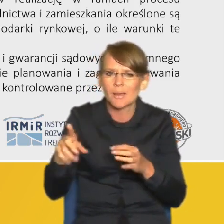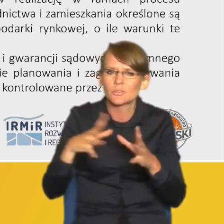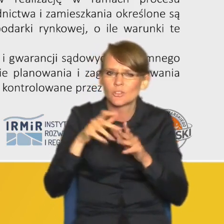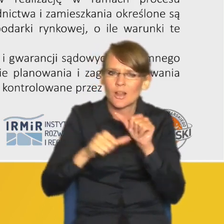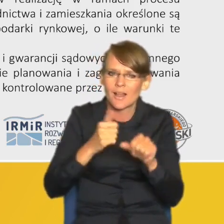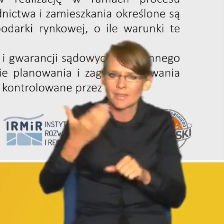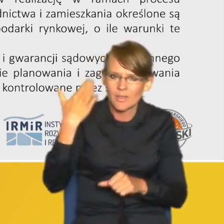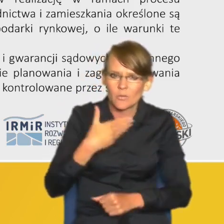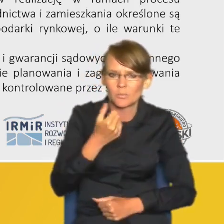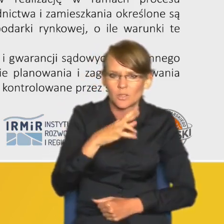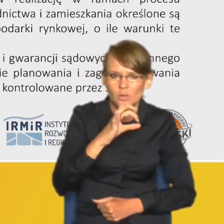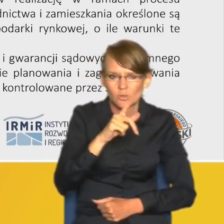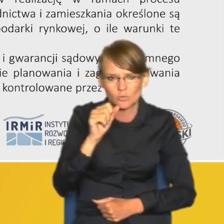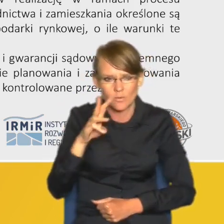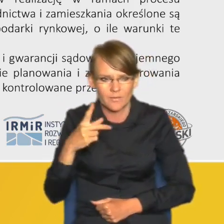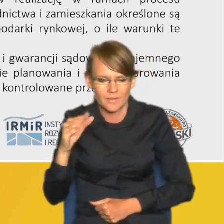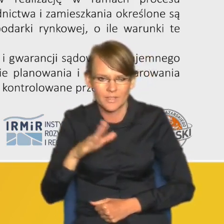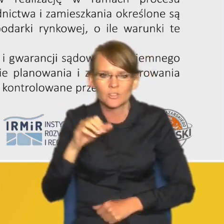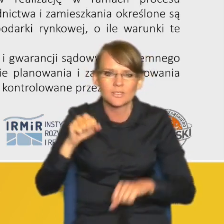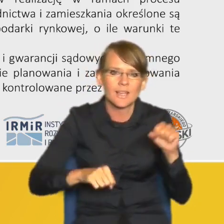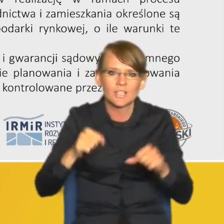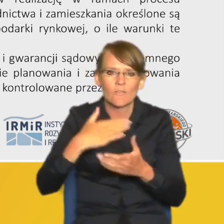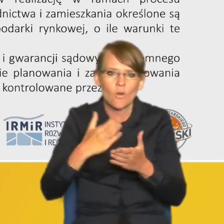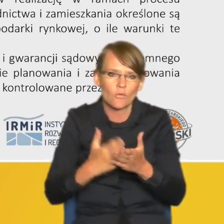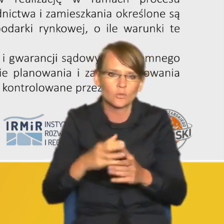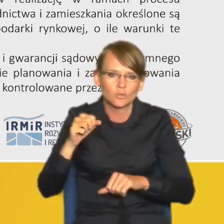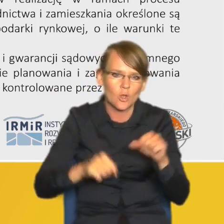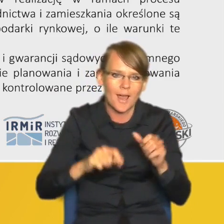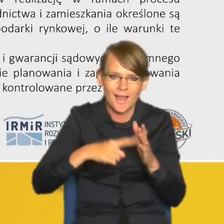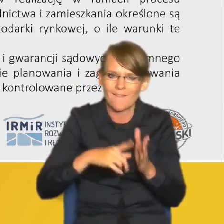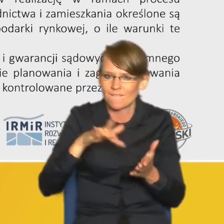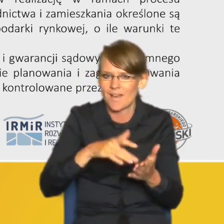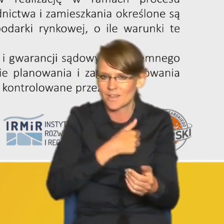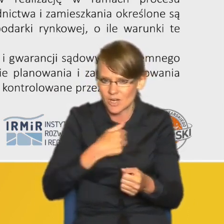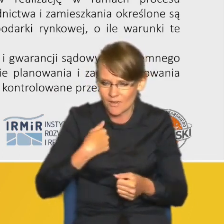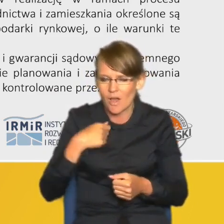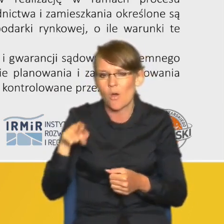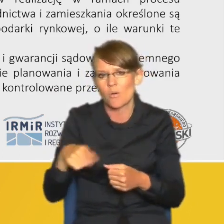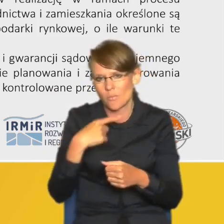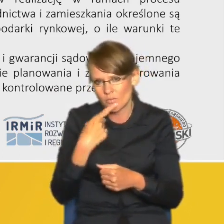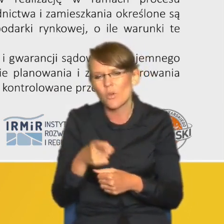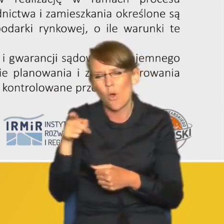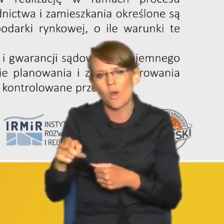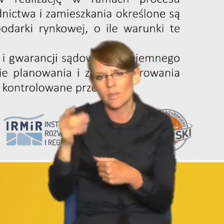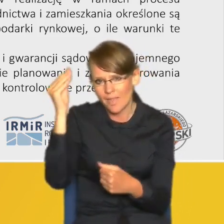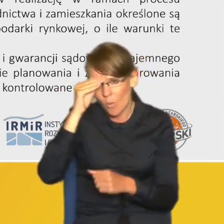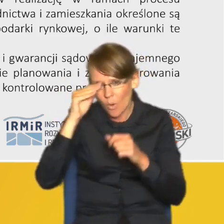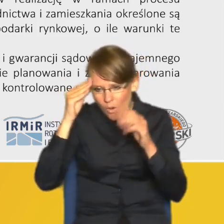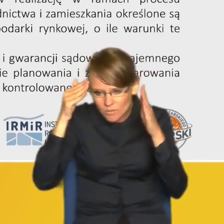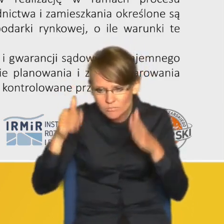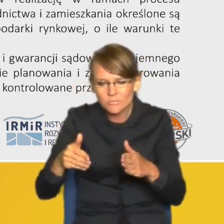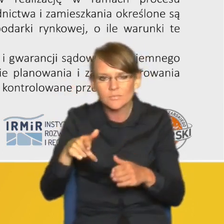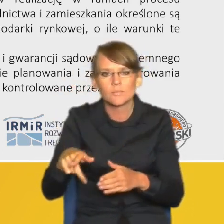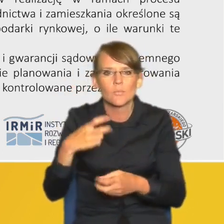temu Mirosław Desz sędzia wojewódzkiego sądu administracyjnego w Warszawie który się naukowo zajmuje problematyką gospodarki